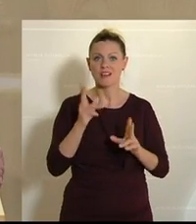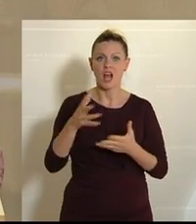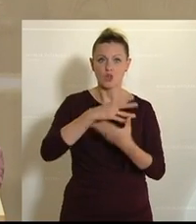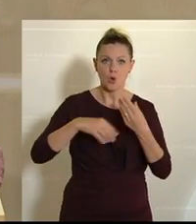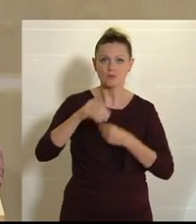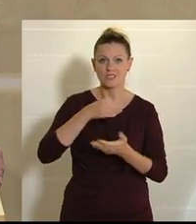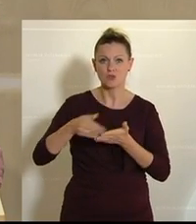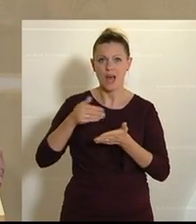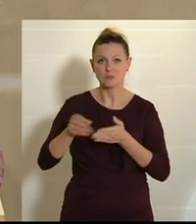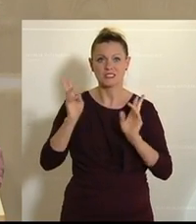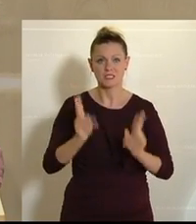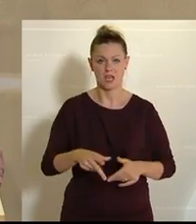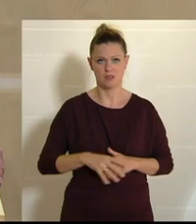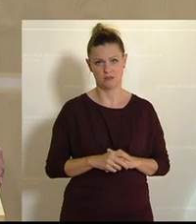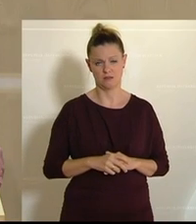Absatz machen kann.